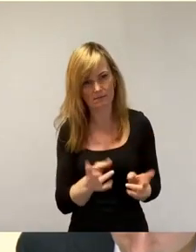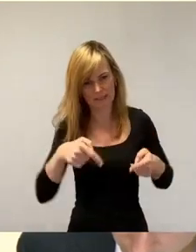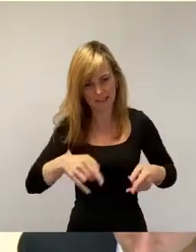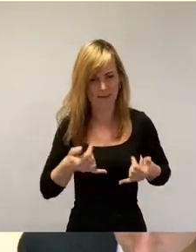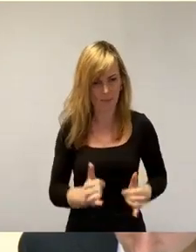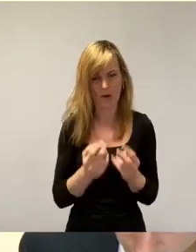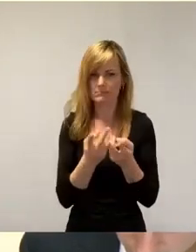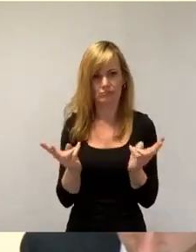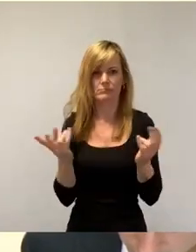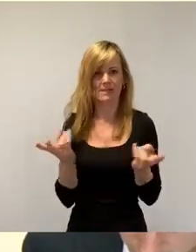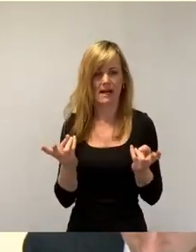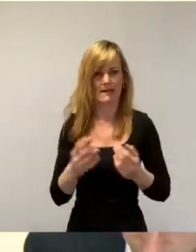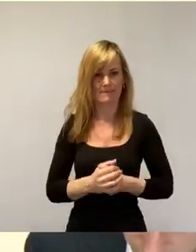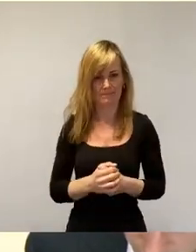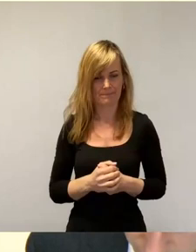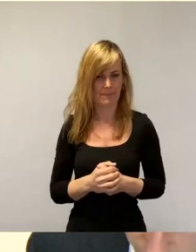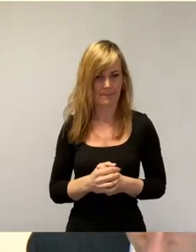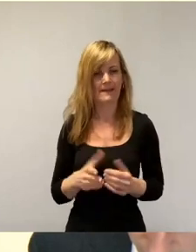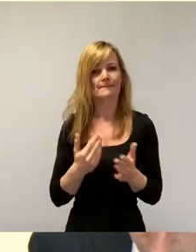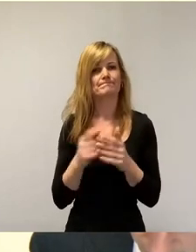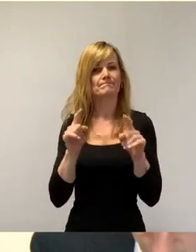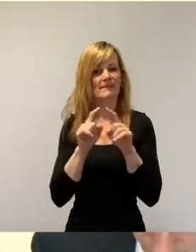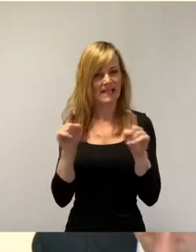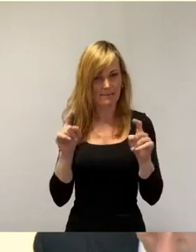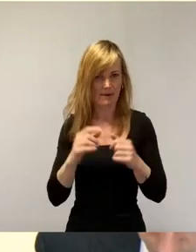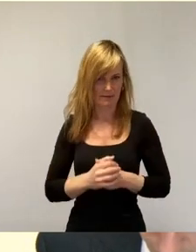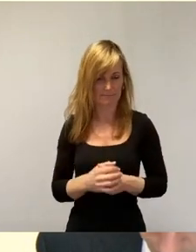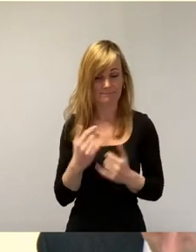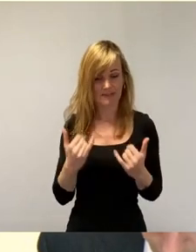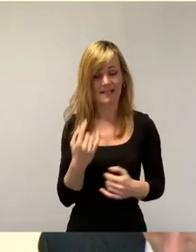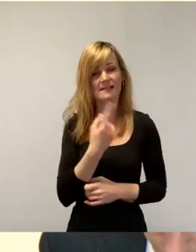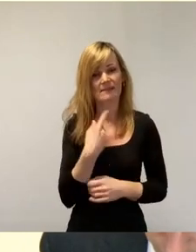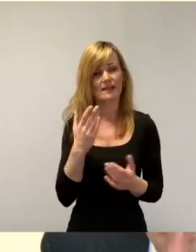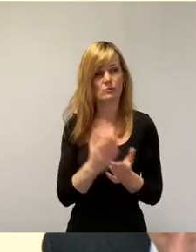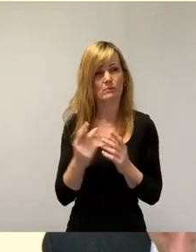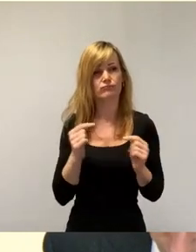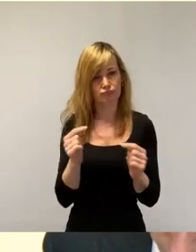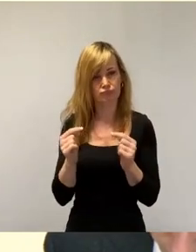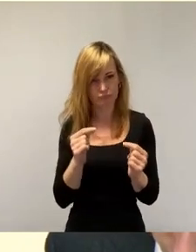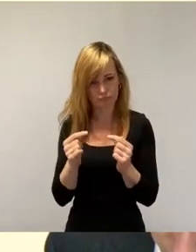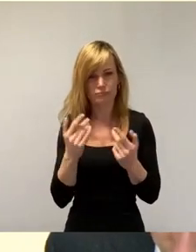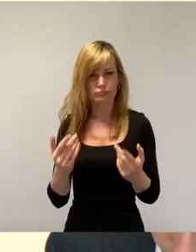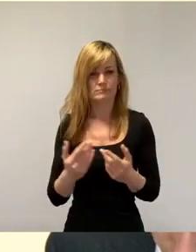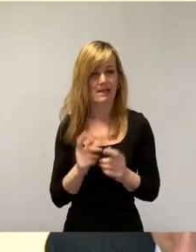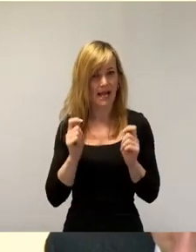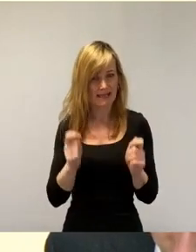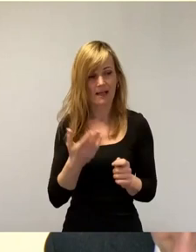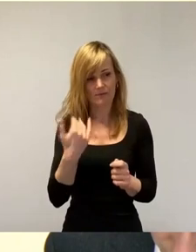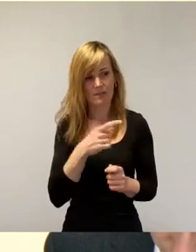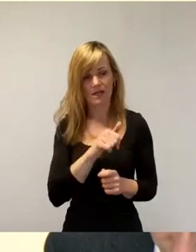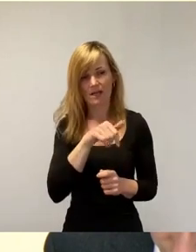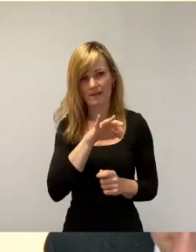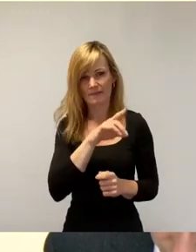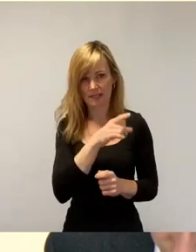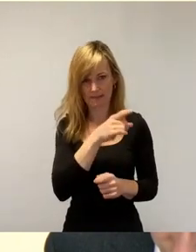Und das Thema, über das wir jetzt schon diskutiert haben, auf Antrag der AfD zu